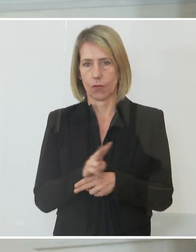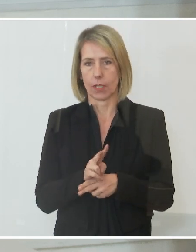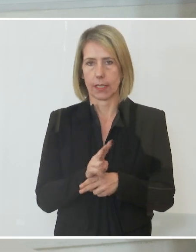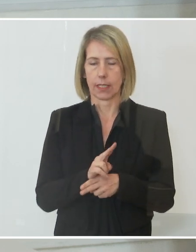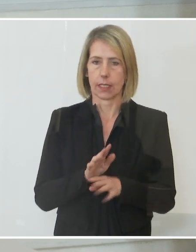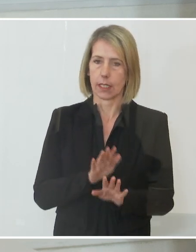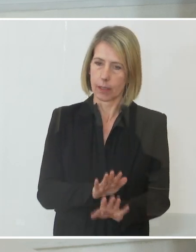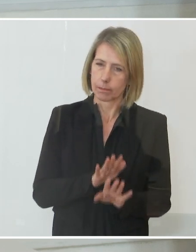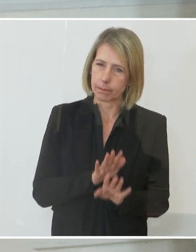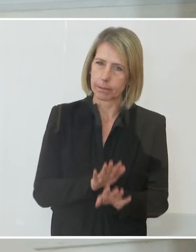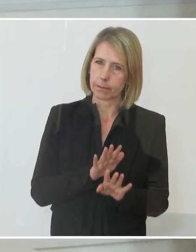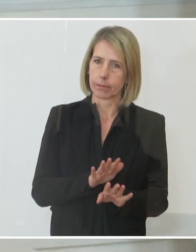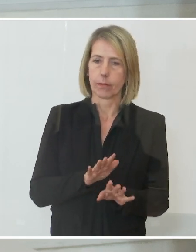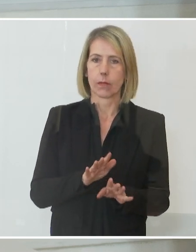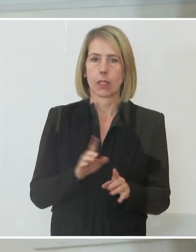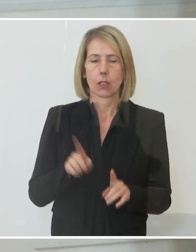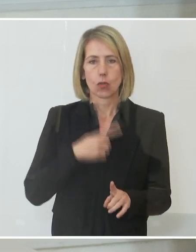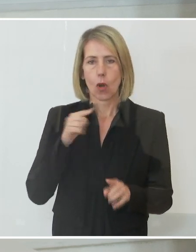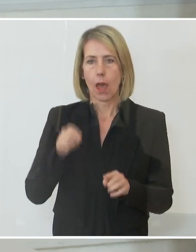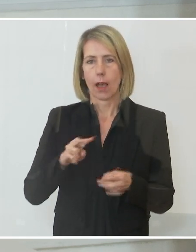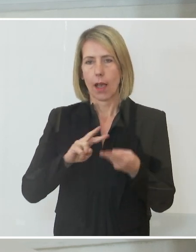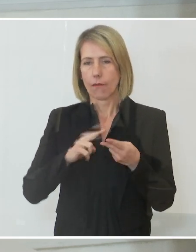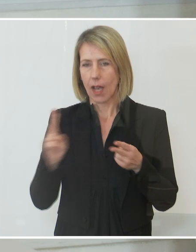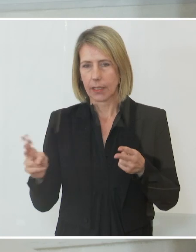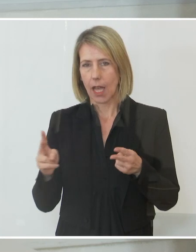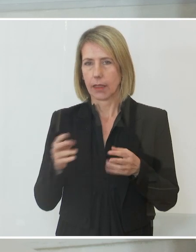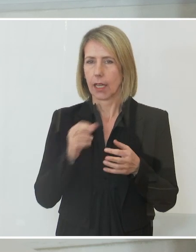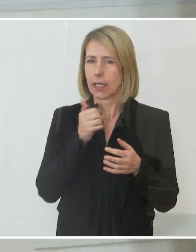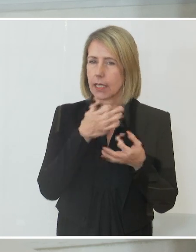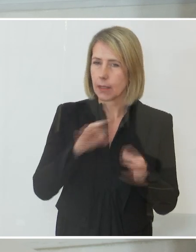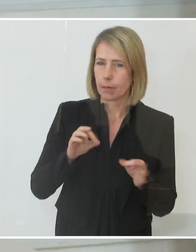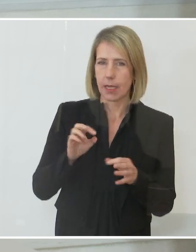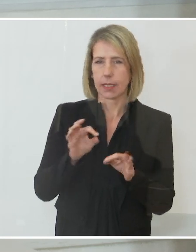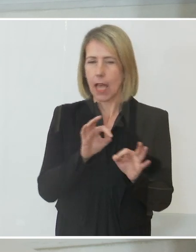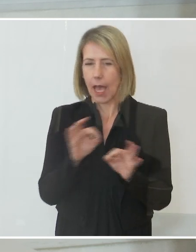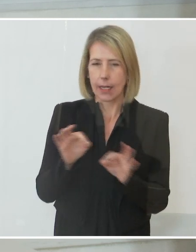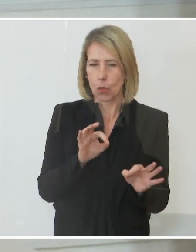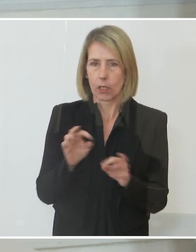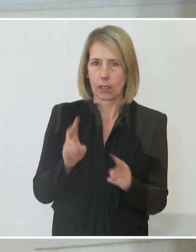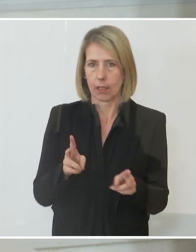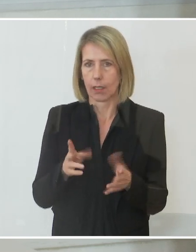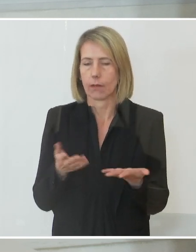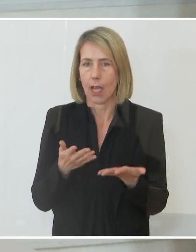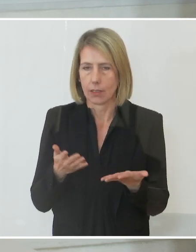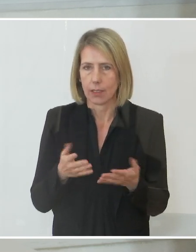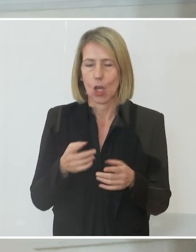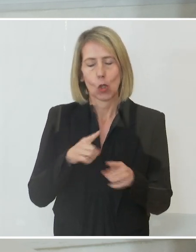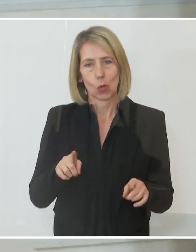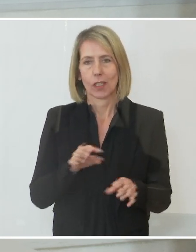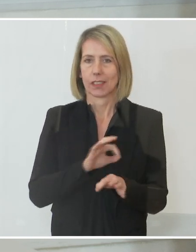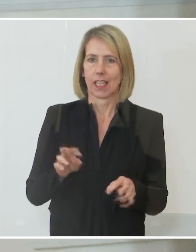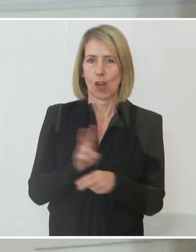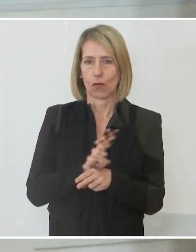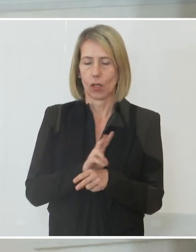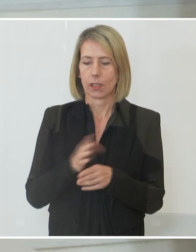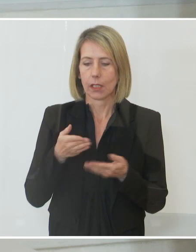Solange man diese Virusvariante nicht besser einordnen kann, darf daher nur mit äußerster Vorsicht geöffnet werden.